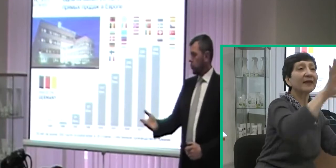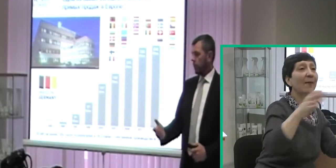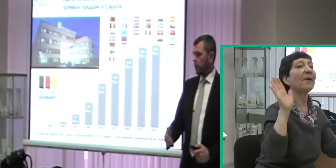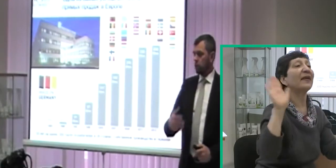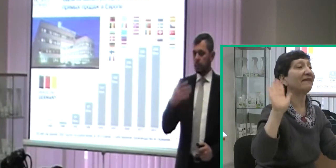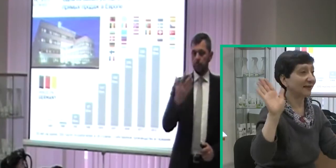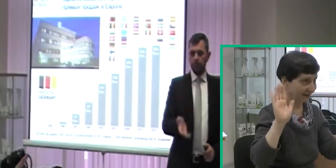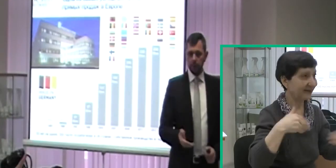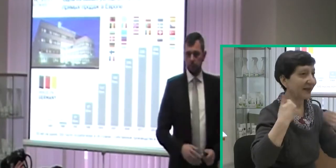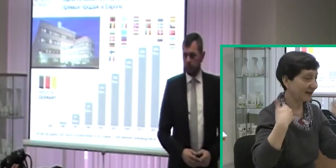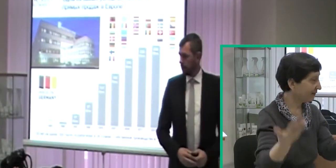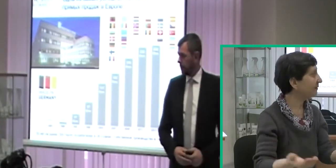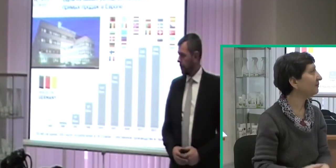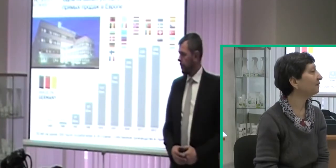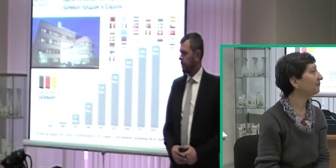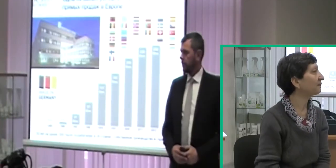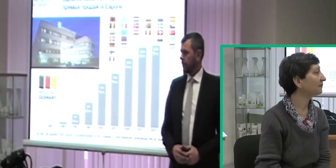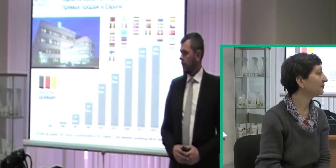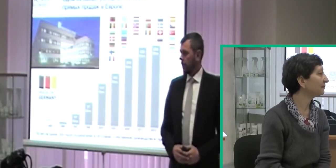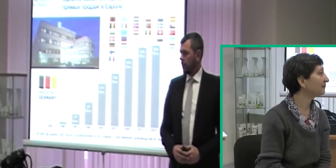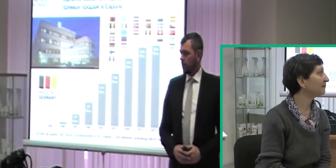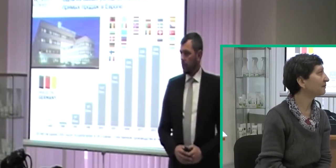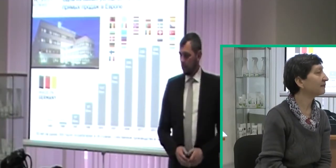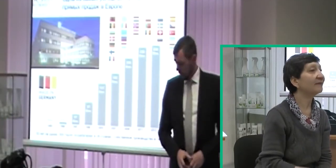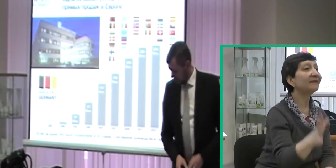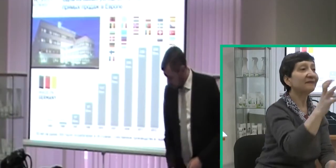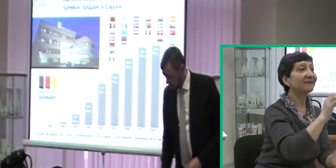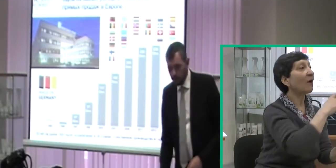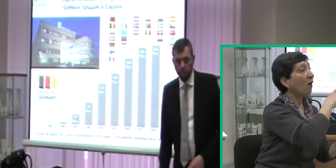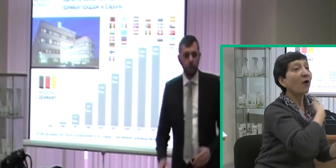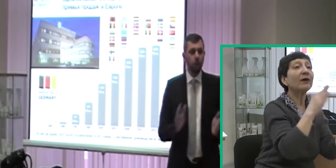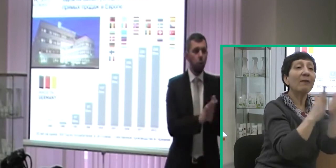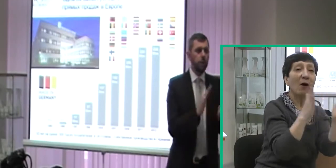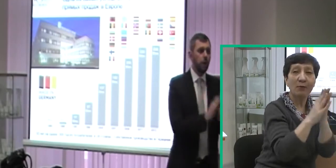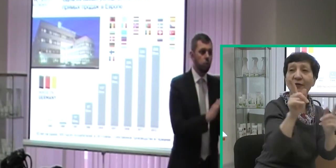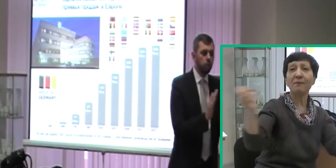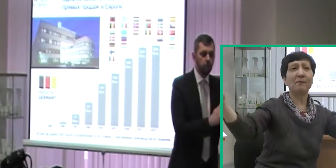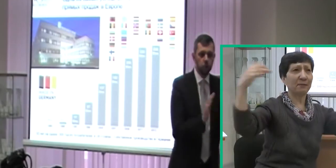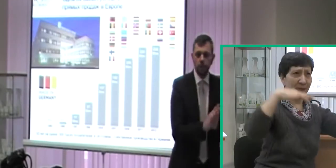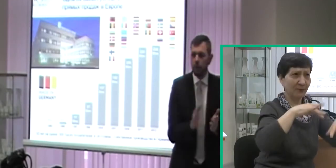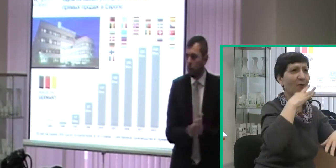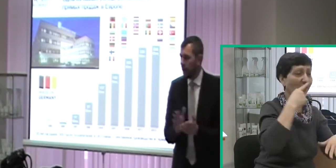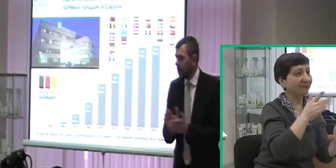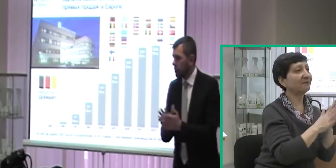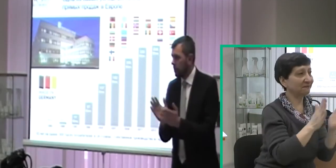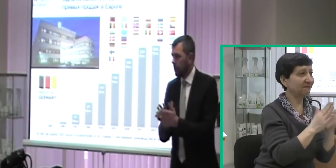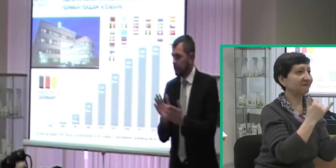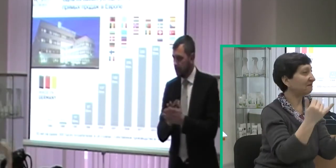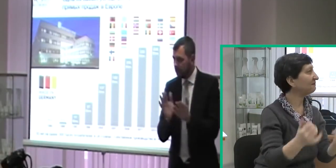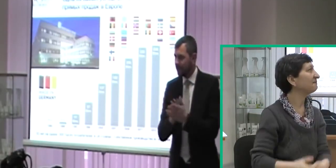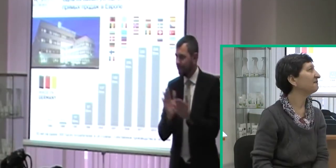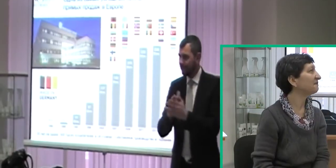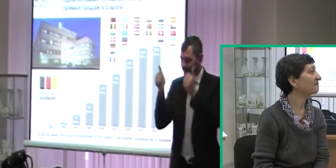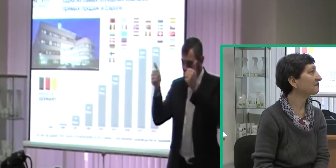В первую очередь я хочу всех поприветствовать, похлопать вам, что вы пришли в такой коллектив.